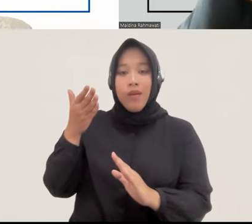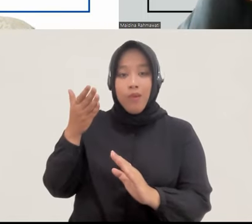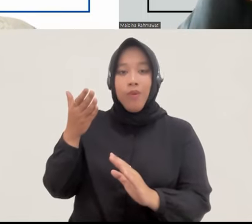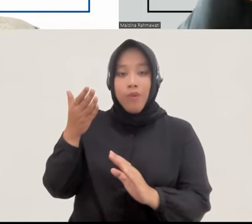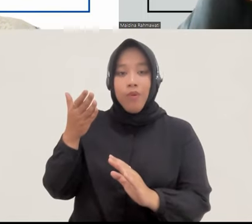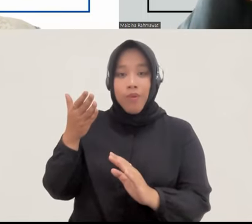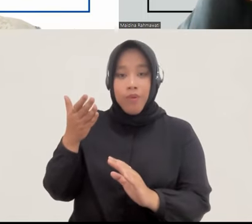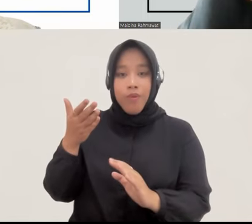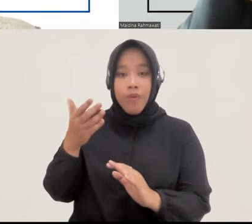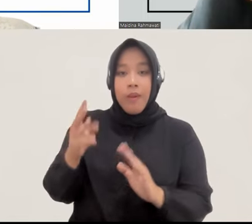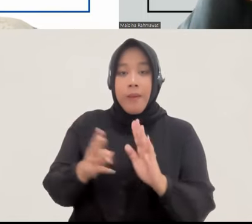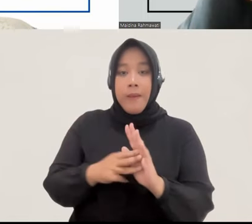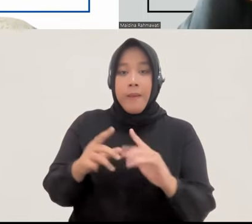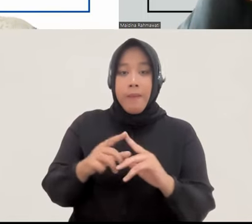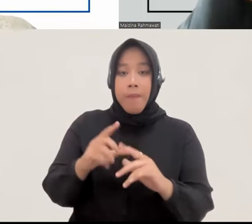terlengkar